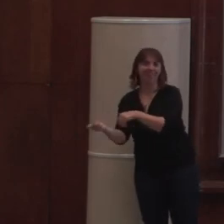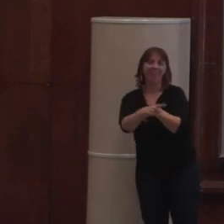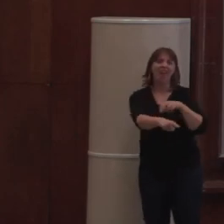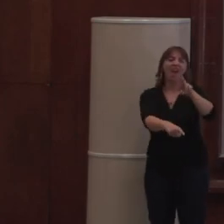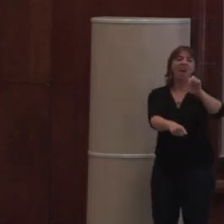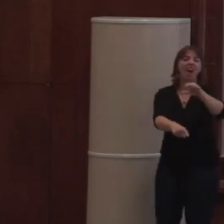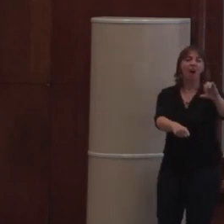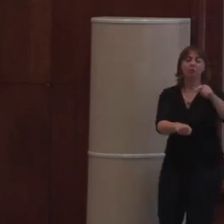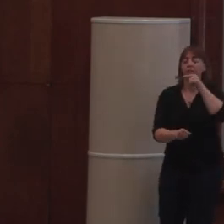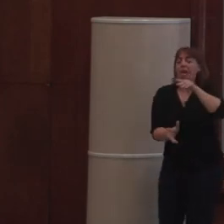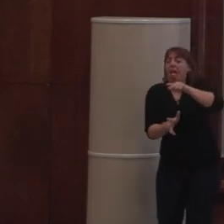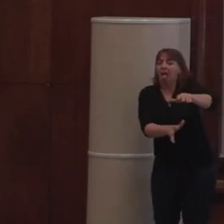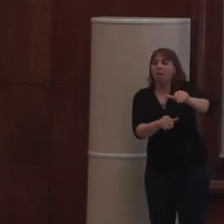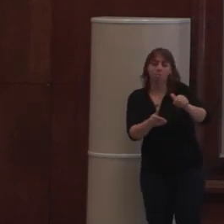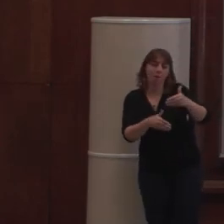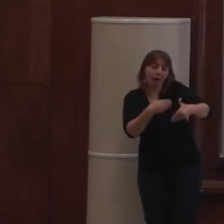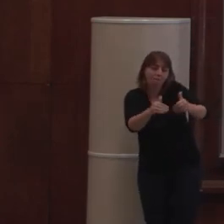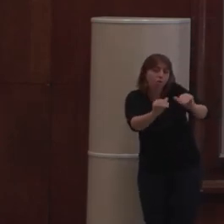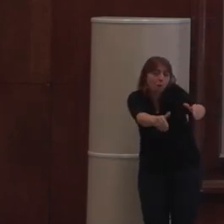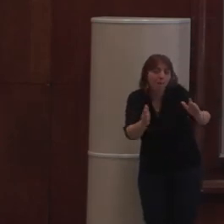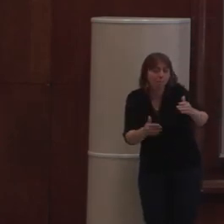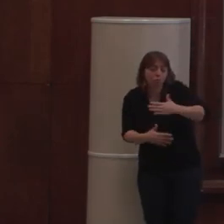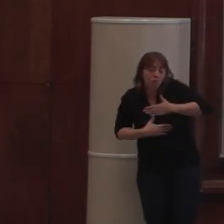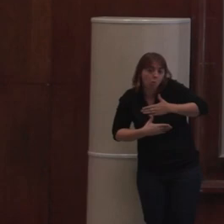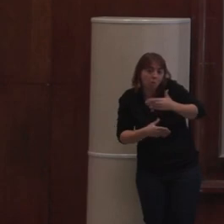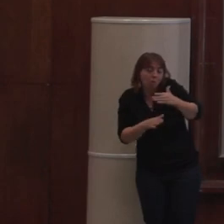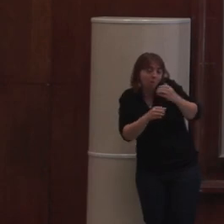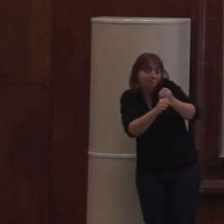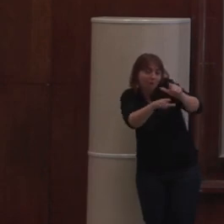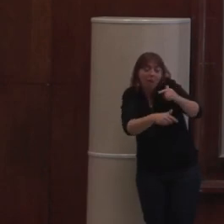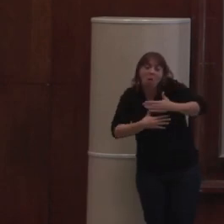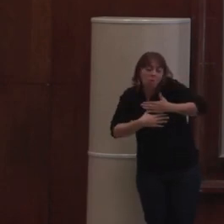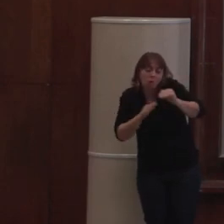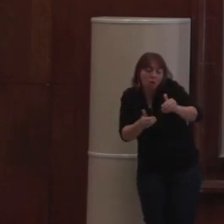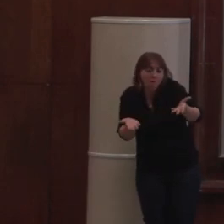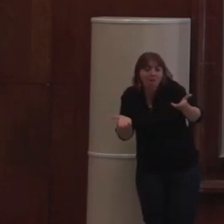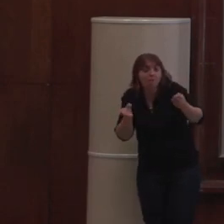ils avancent quand même. Je ne pas leur dire d'arrêter. Je suis très content qu'ils le fassent. Donc voilà.